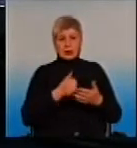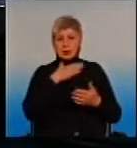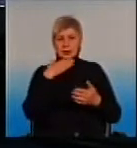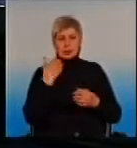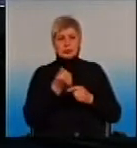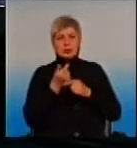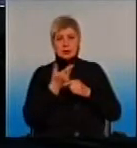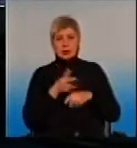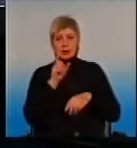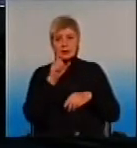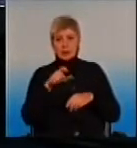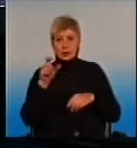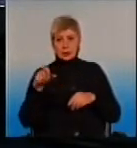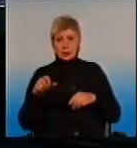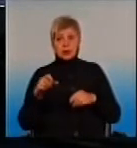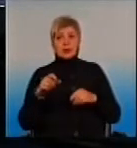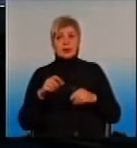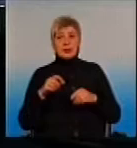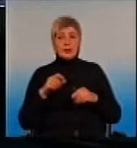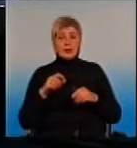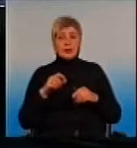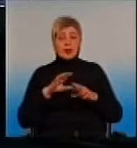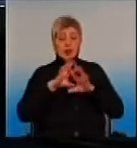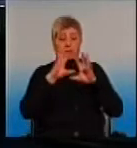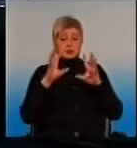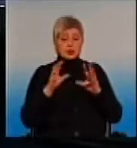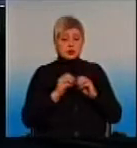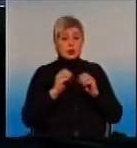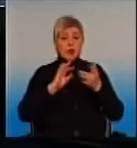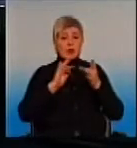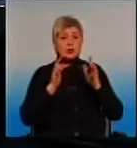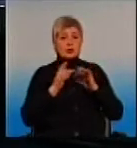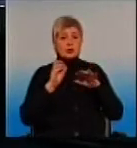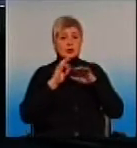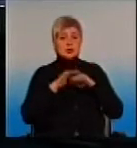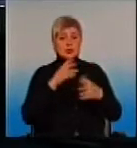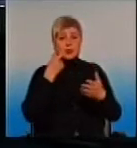вот,